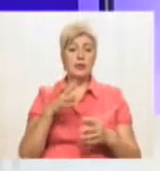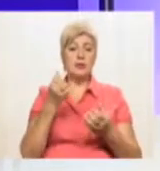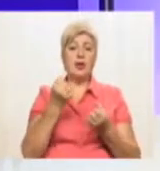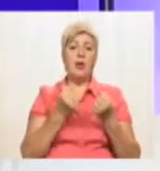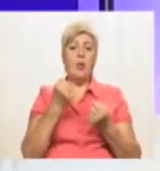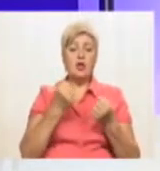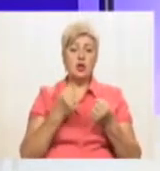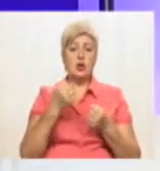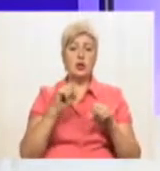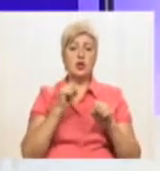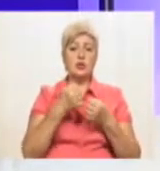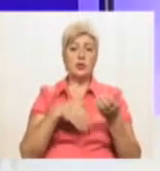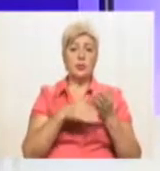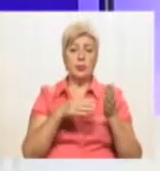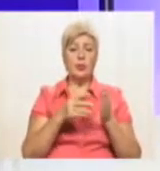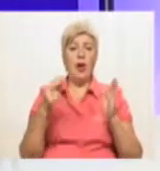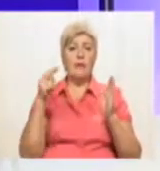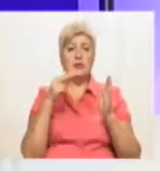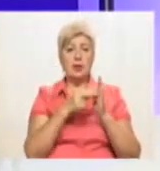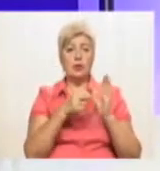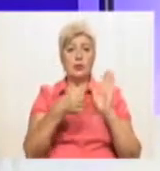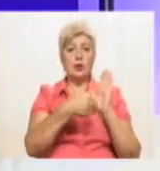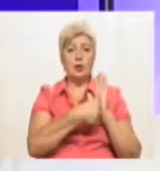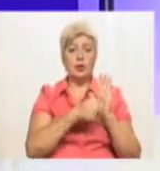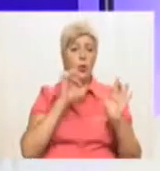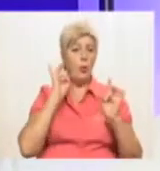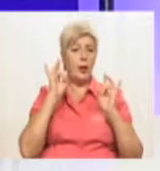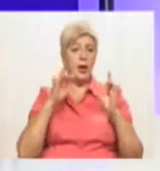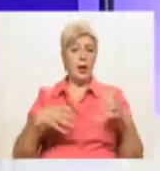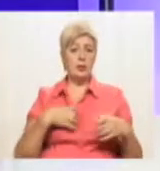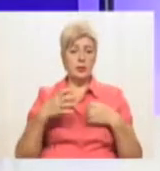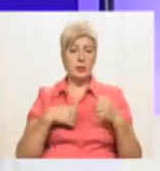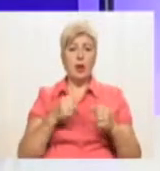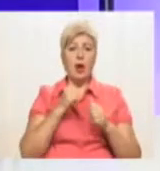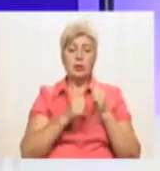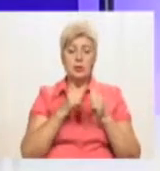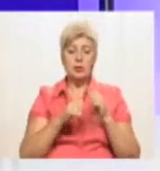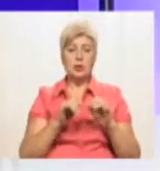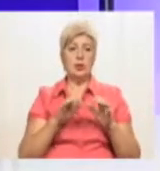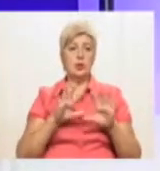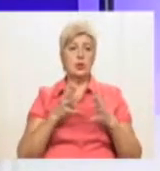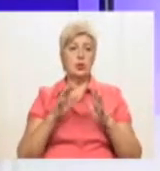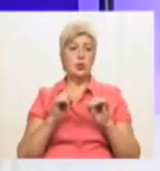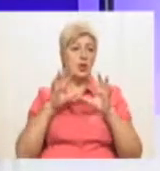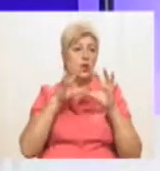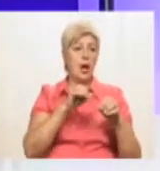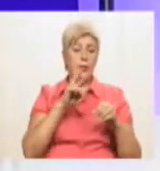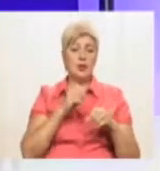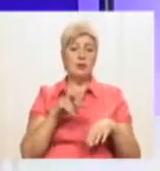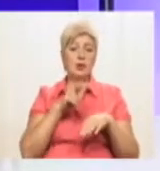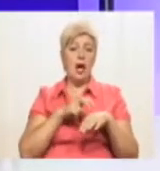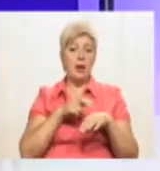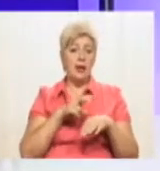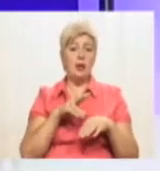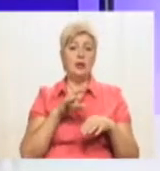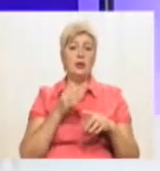допомоги Дніпра встановлені тривожні кнопки. Їх обладнали через зростання кількості нападів на лікарів та водіїв. Таке нововведення для автопідприємства